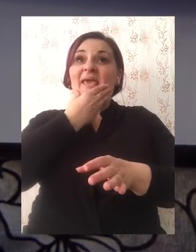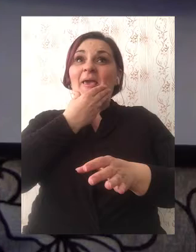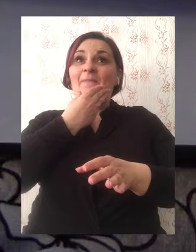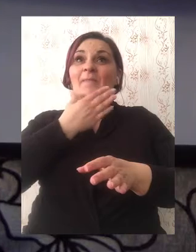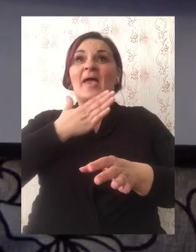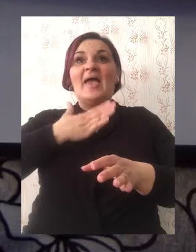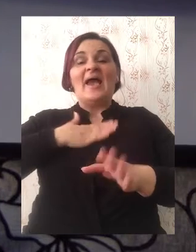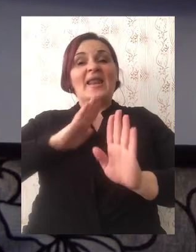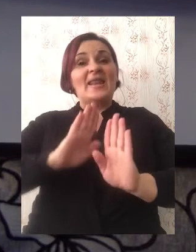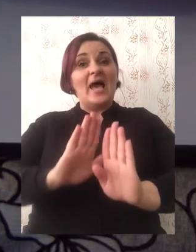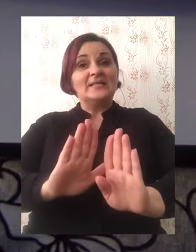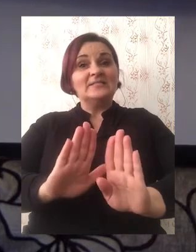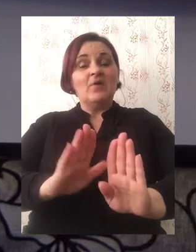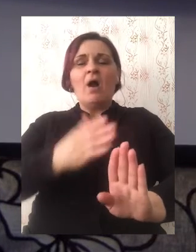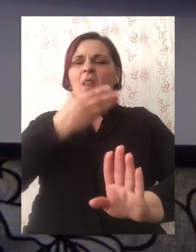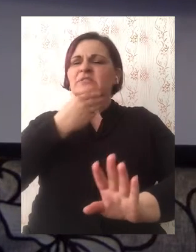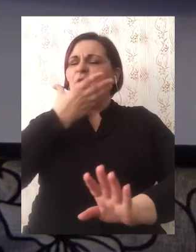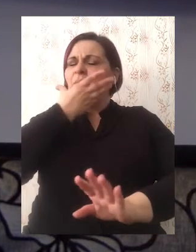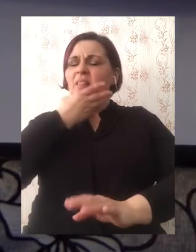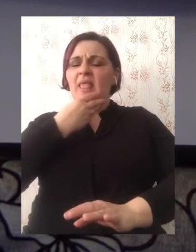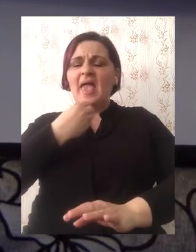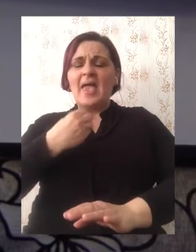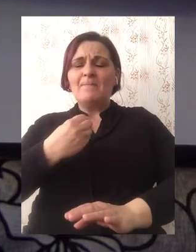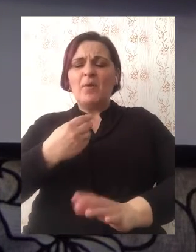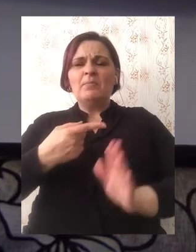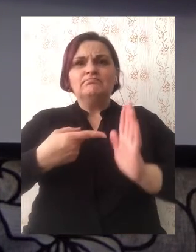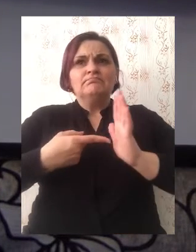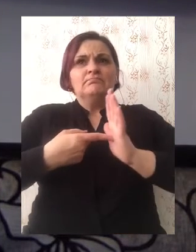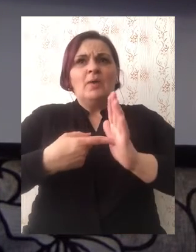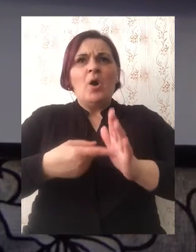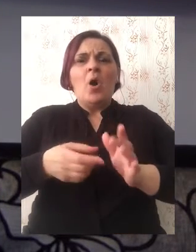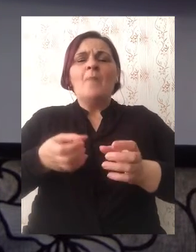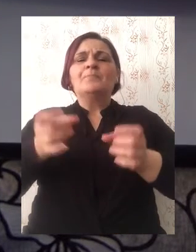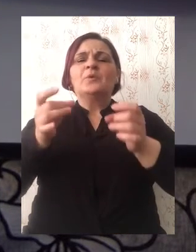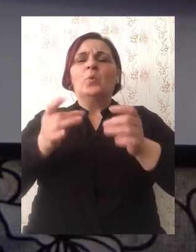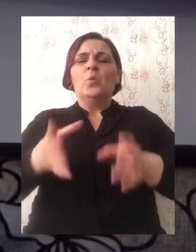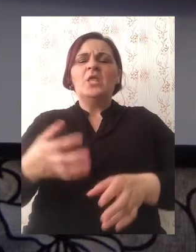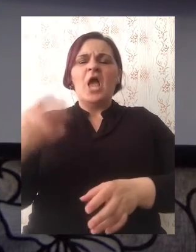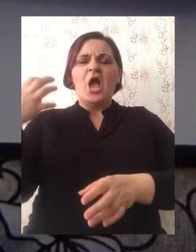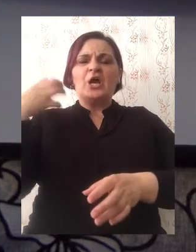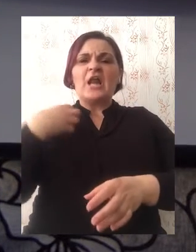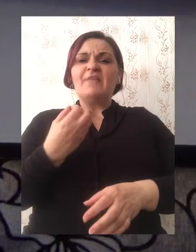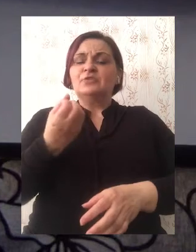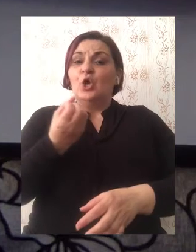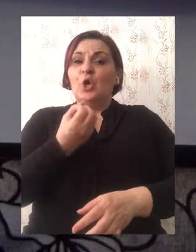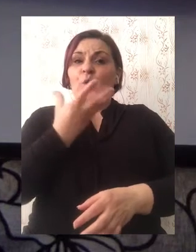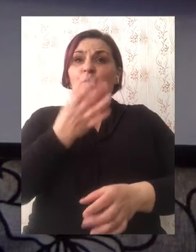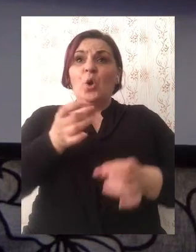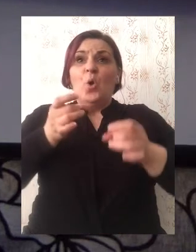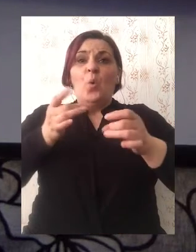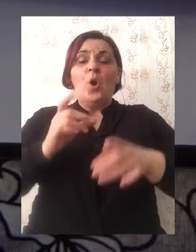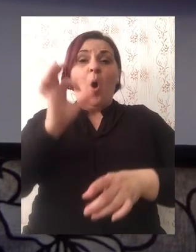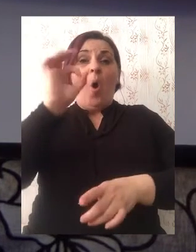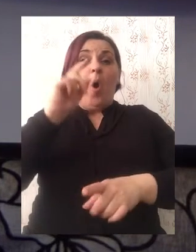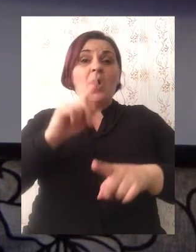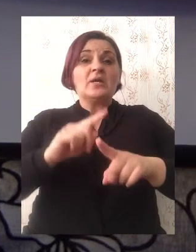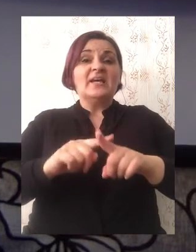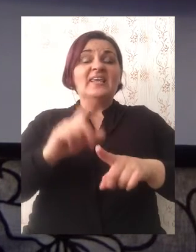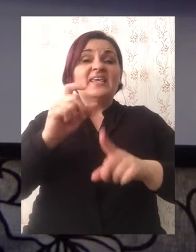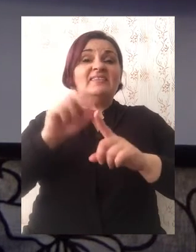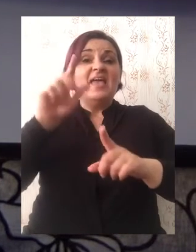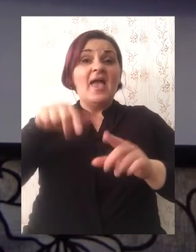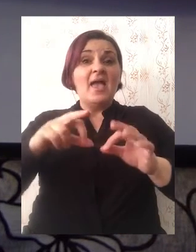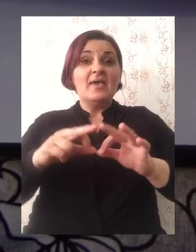svoj način, ali svojom ljepotom ističe se ulica Kraljevskih ruža, ulica Orhideja